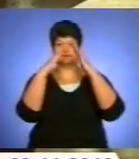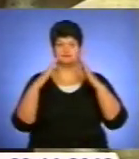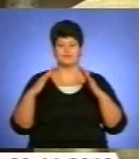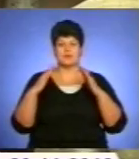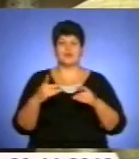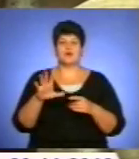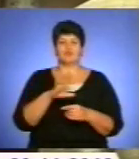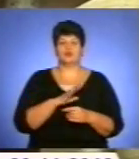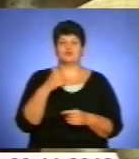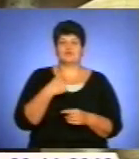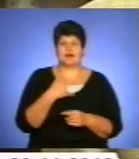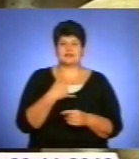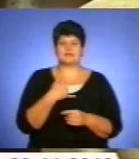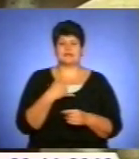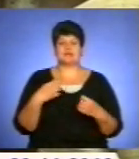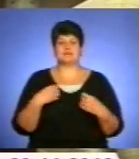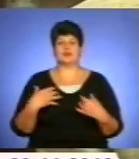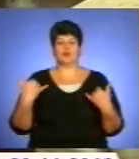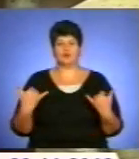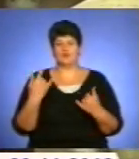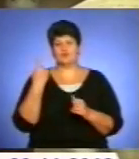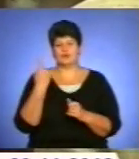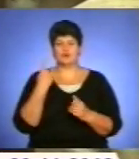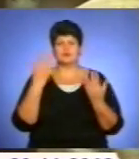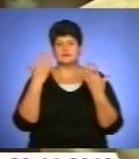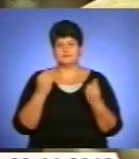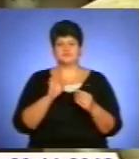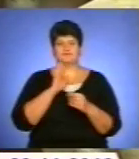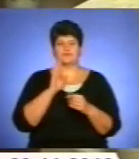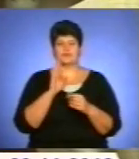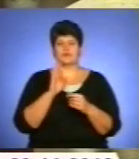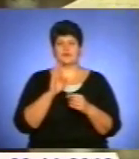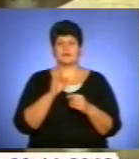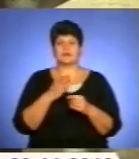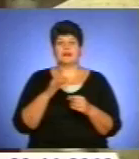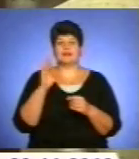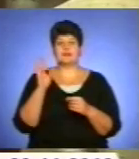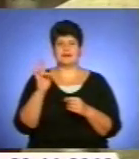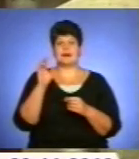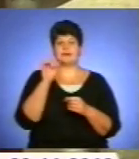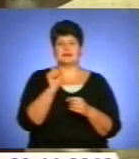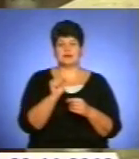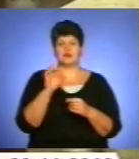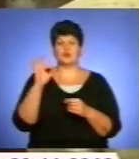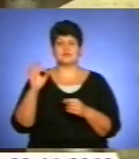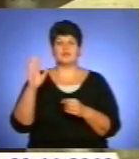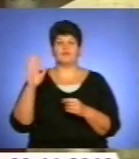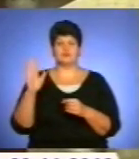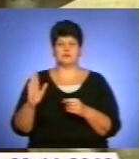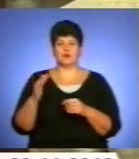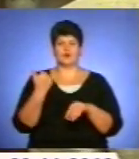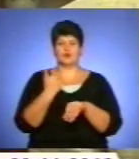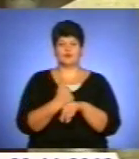нас на святкуванні з одного з ранків в середній групі номер три, Надія Андріївна і Олександр Володимирович, голова